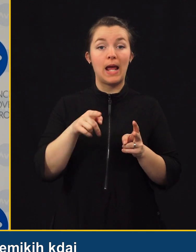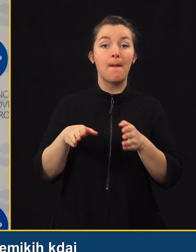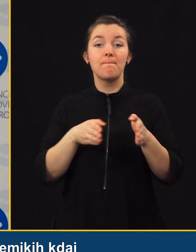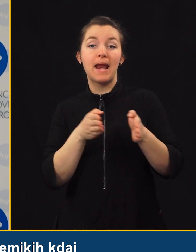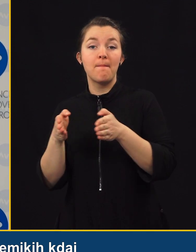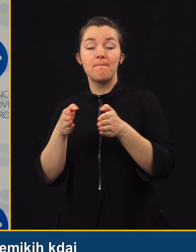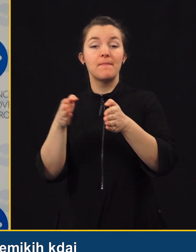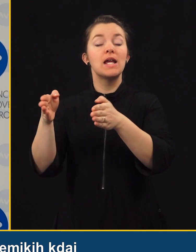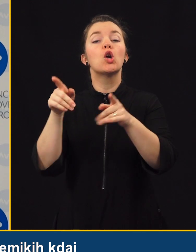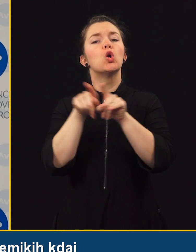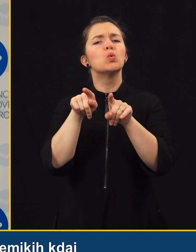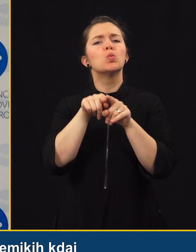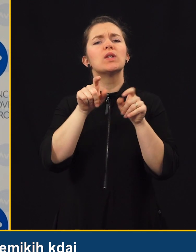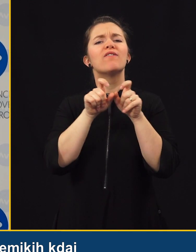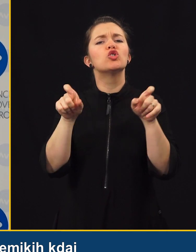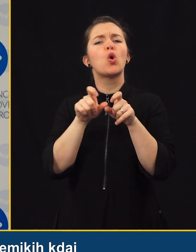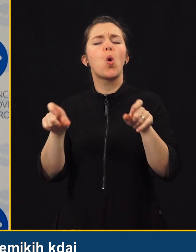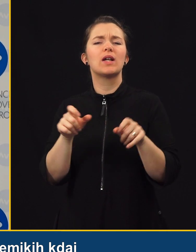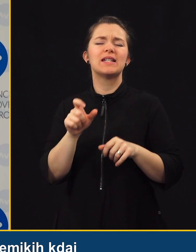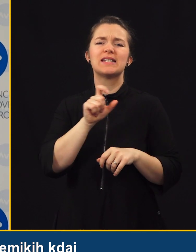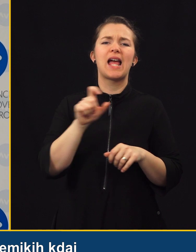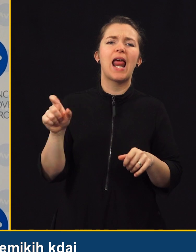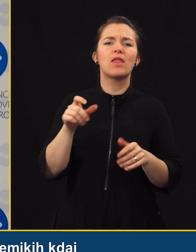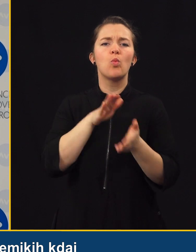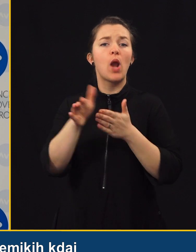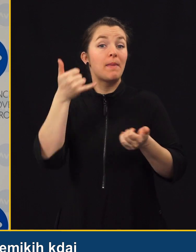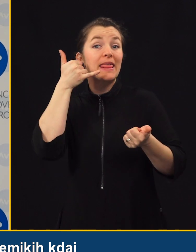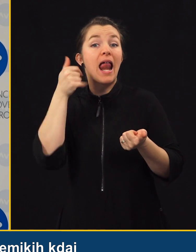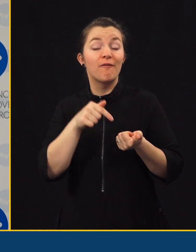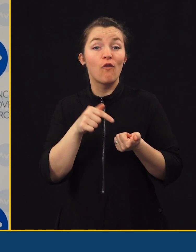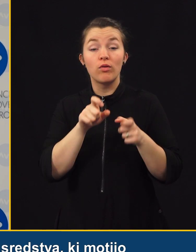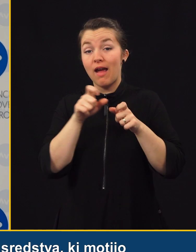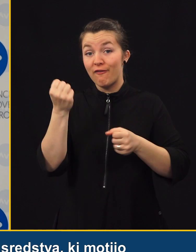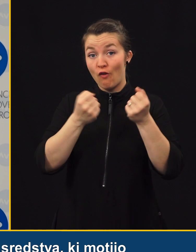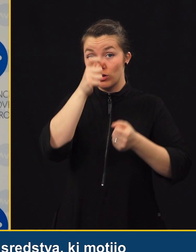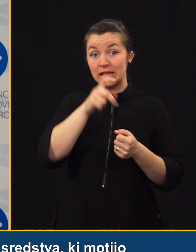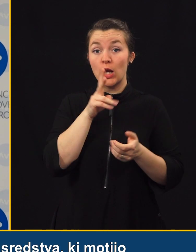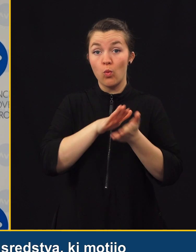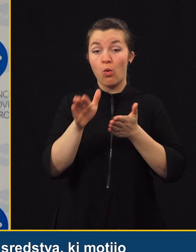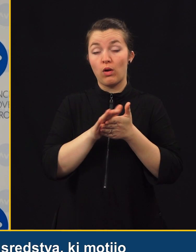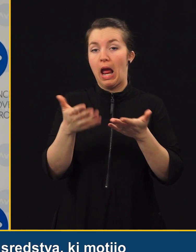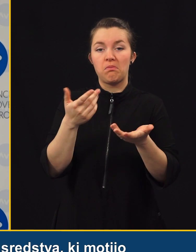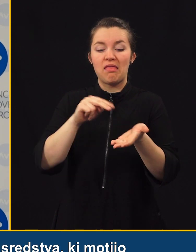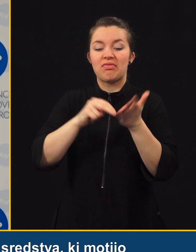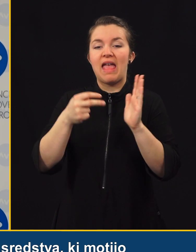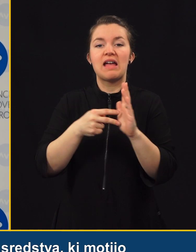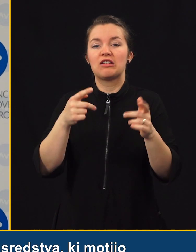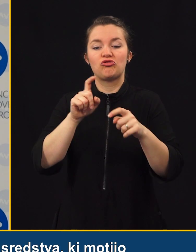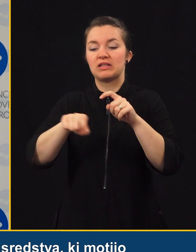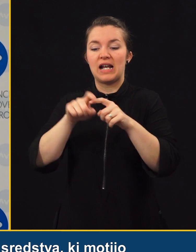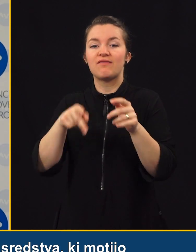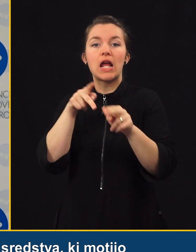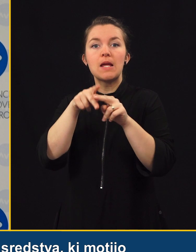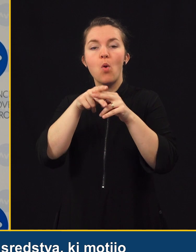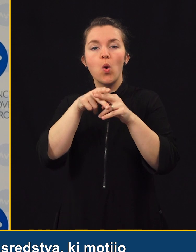teh premikih daj tudi taki vzroki zaradi uporabe telefona, kjer seveda voznik, ki uporablja neka tehnična